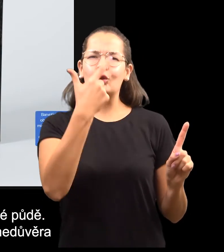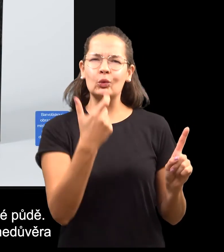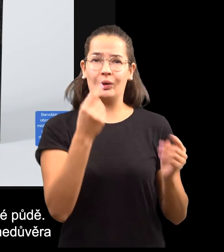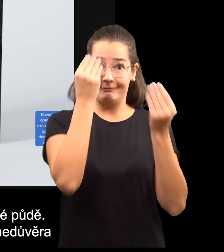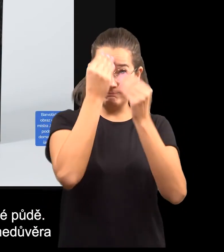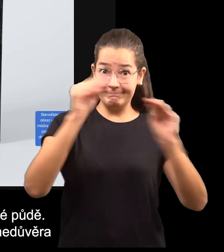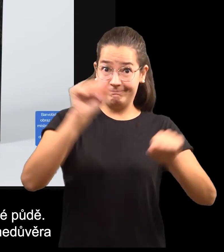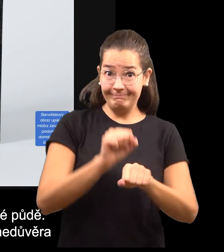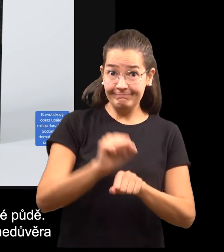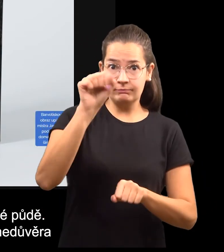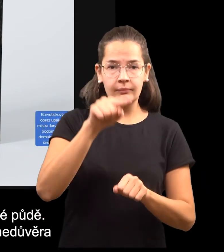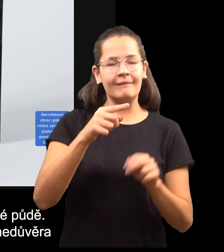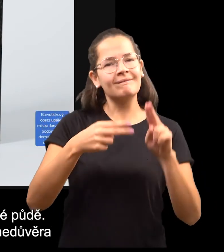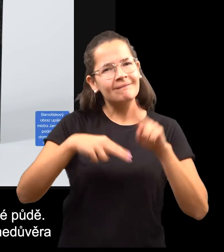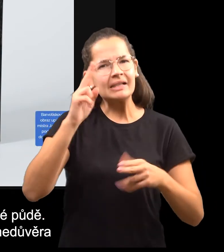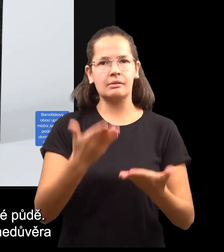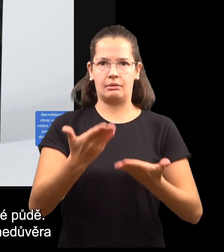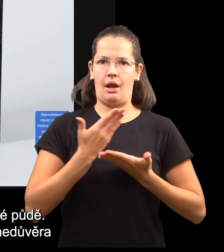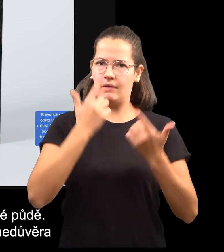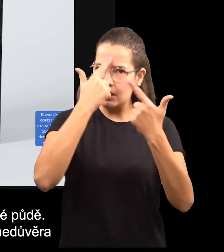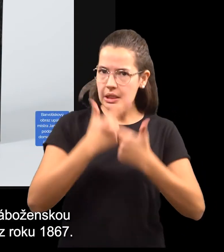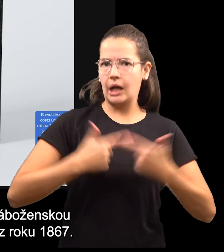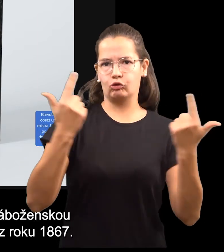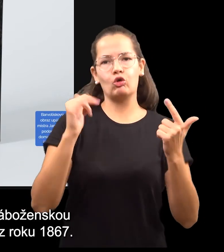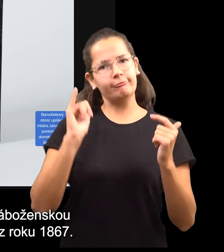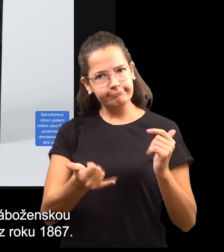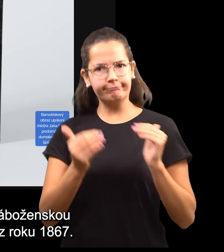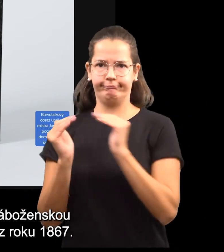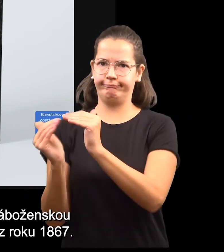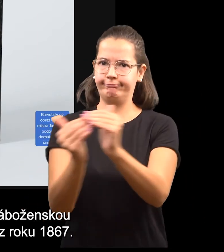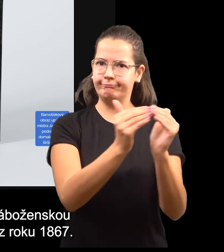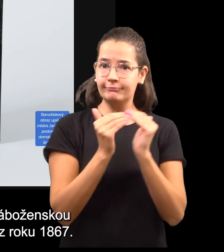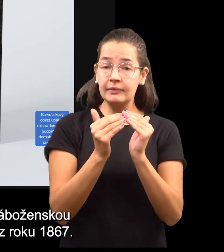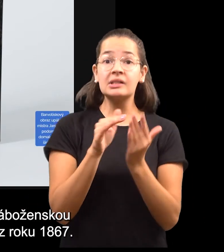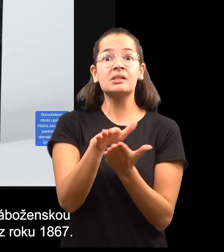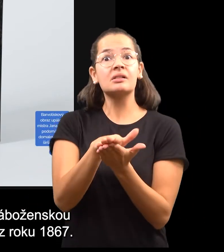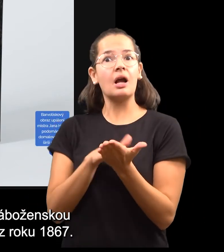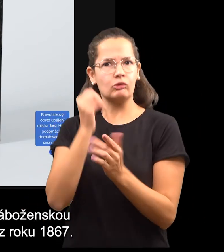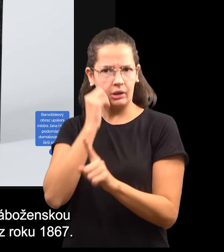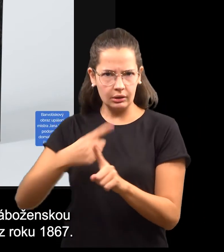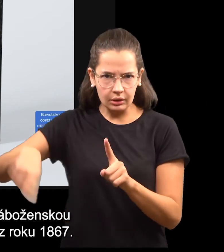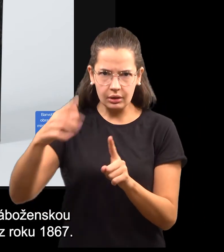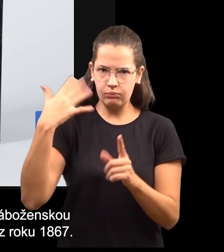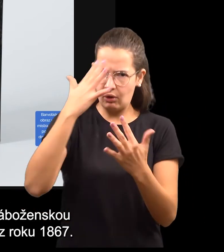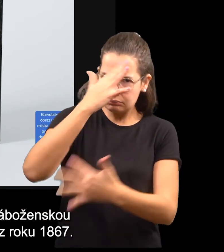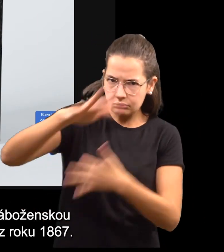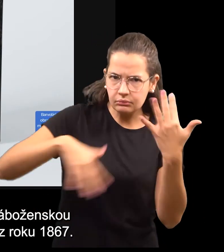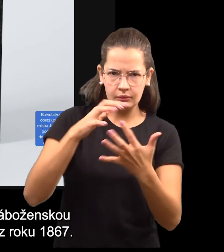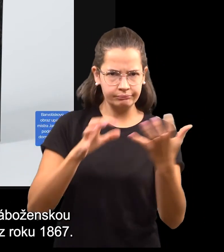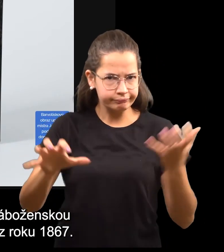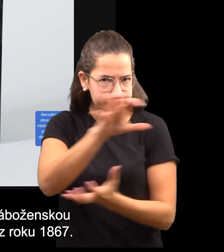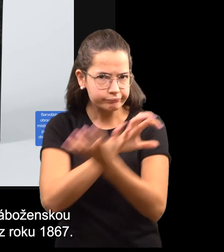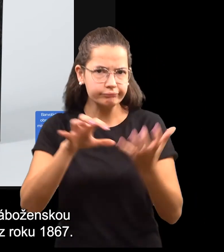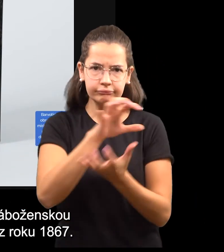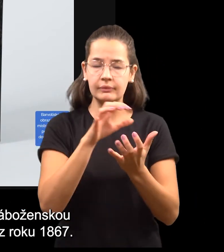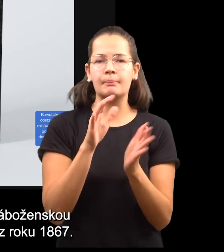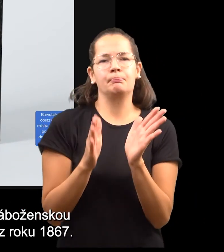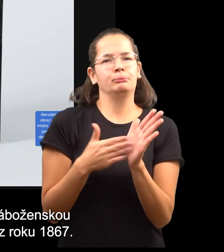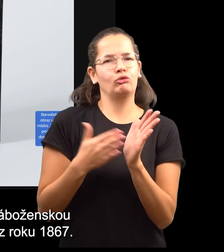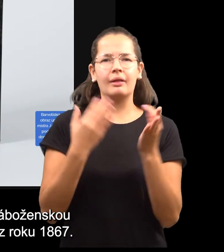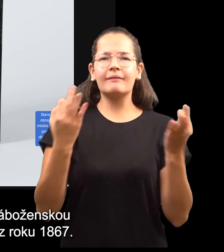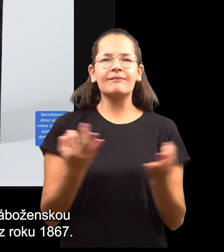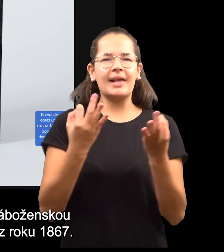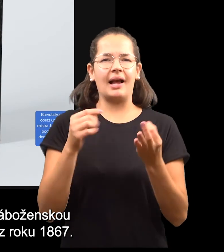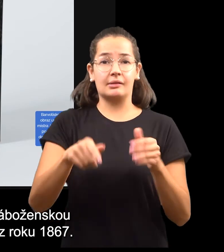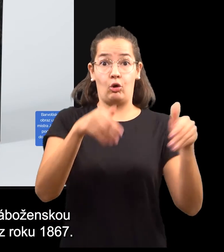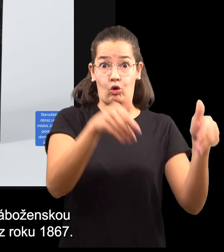na vysvěcené půdě. Zájemné předsudky a nedůvěra dlouho přetrvávaly. Plnou náboženskou svobodu zaručila až ústava z roku